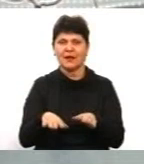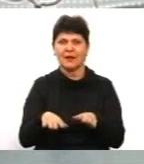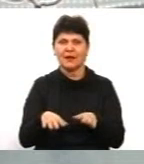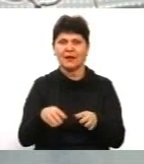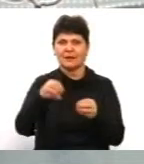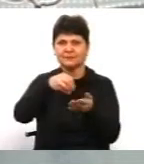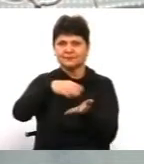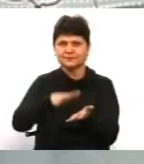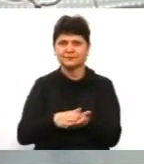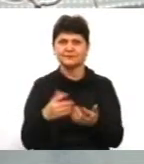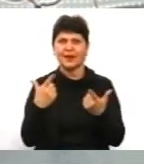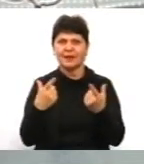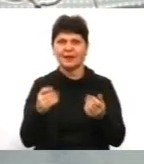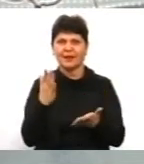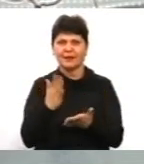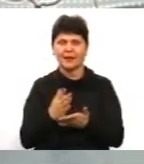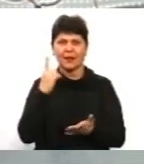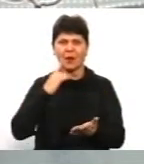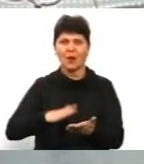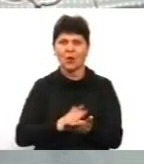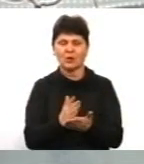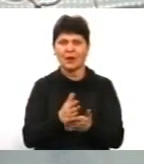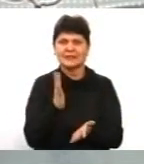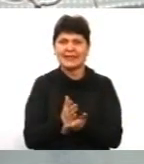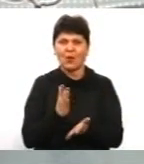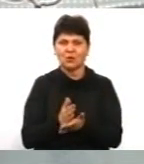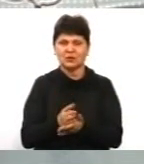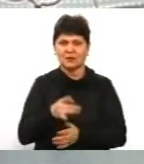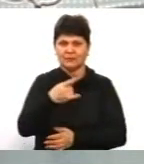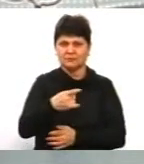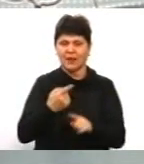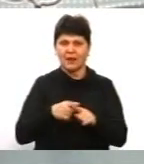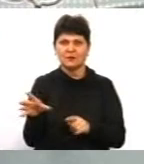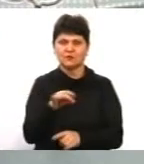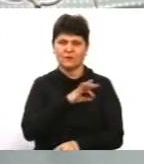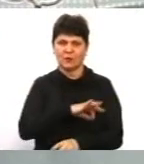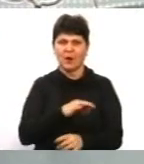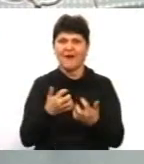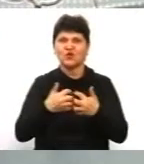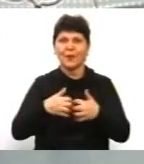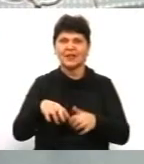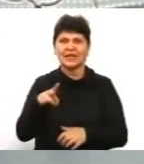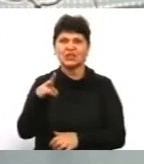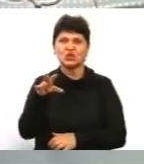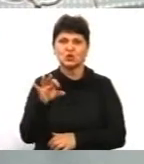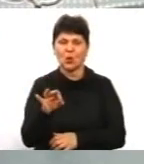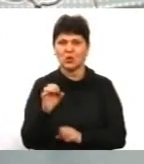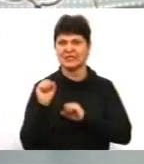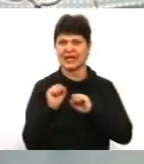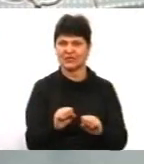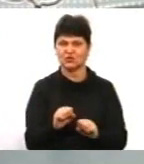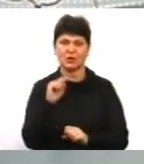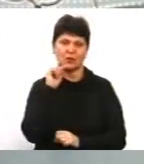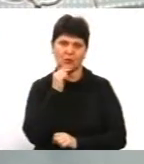цей прилад, яку той координату знаходиться. Все це використовується в даному випадку, захищене воно, закодовано